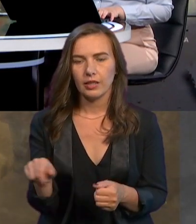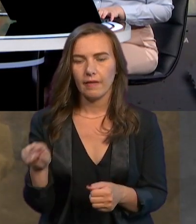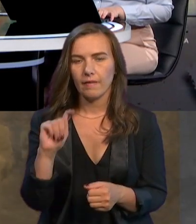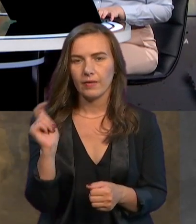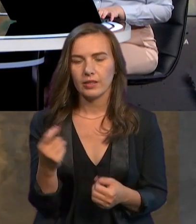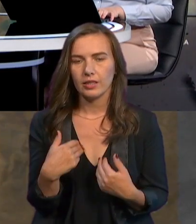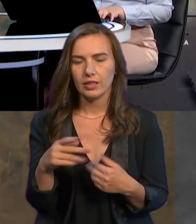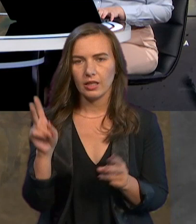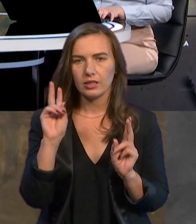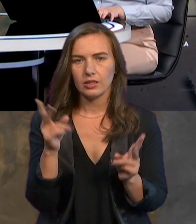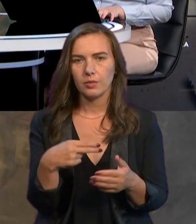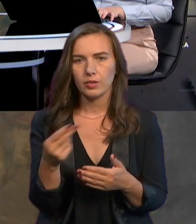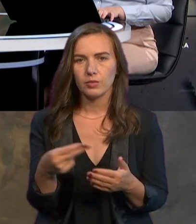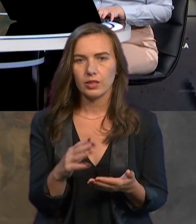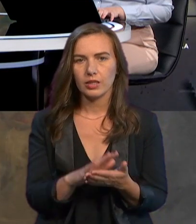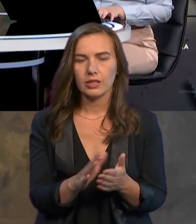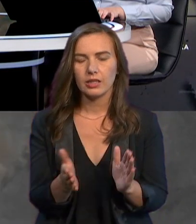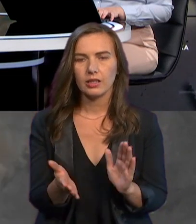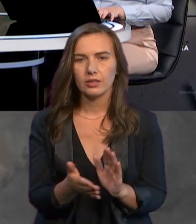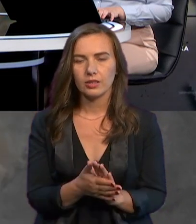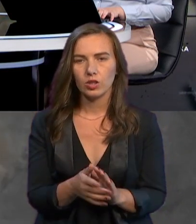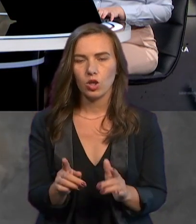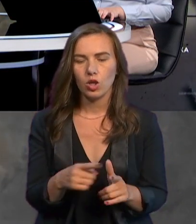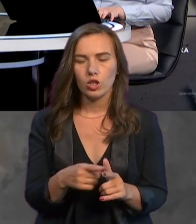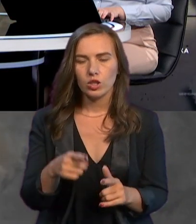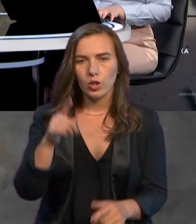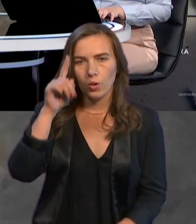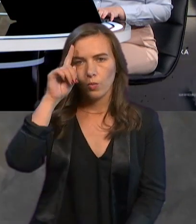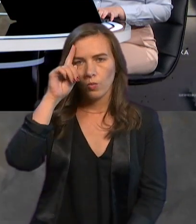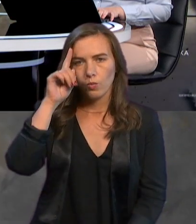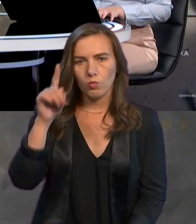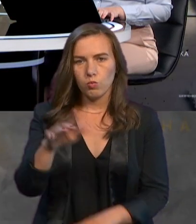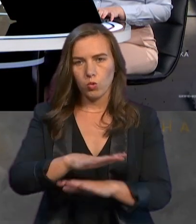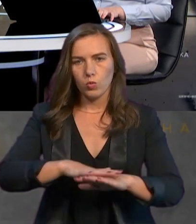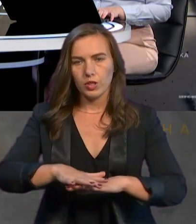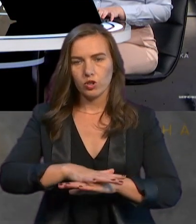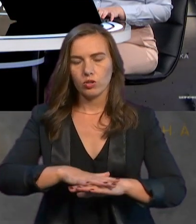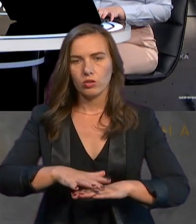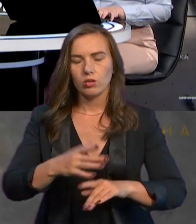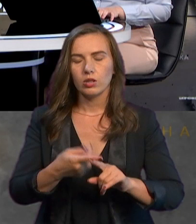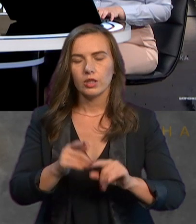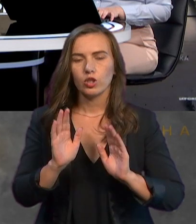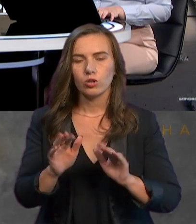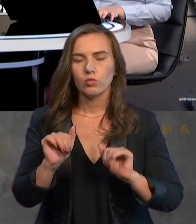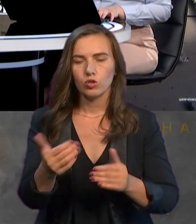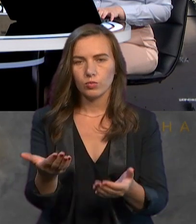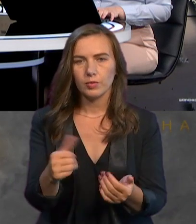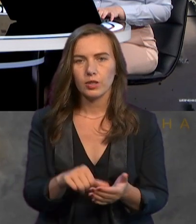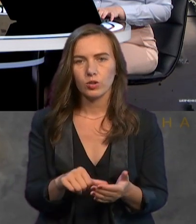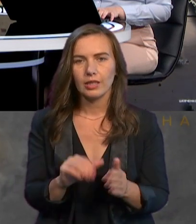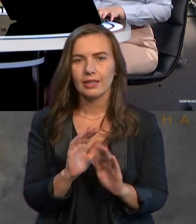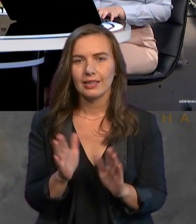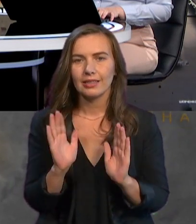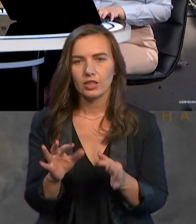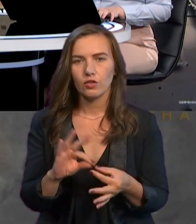я не знаю, підписати якусь декларацію чи публічно, тільки тоді вони можуть переймати участь не тільки